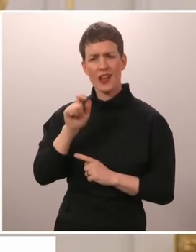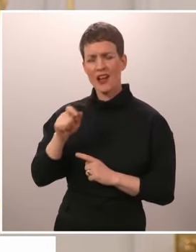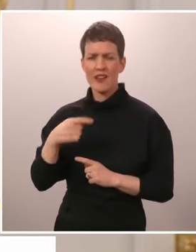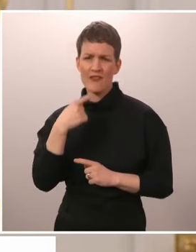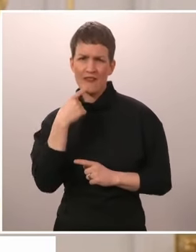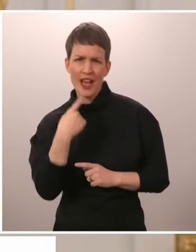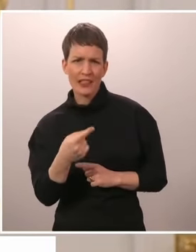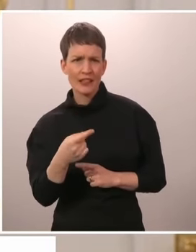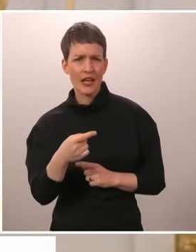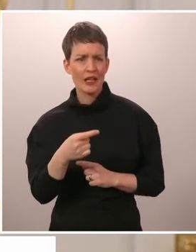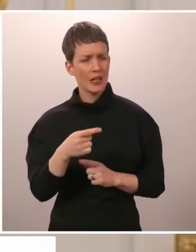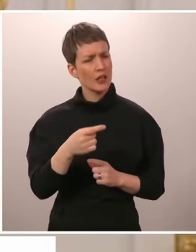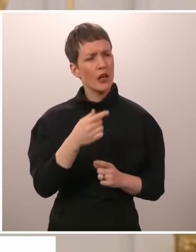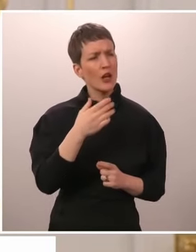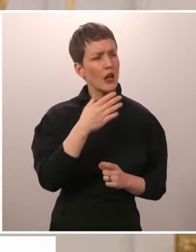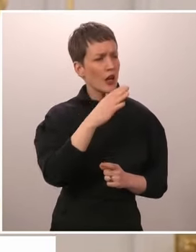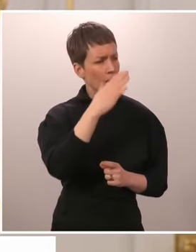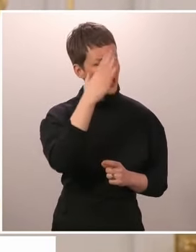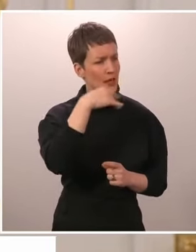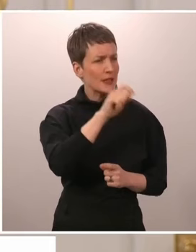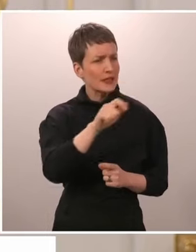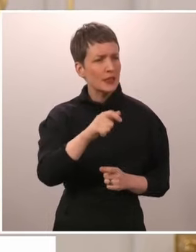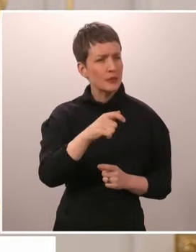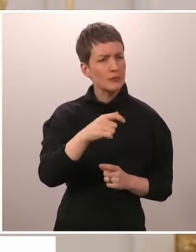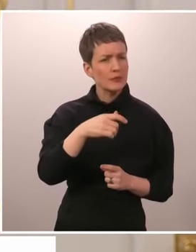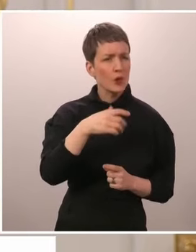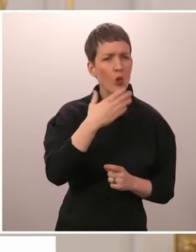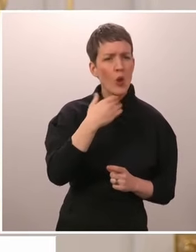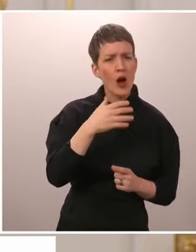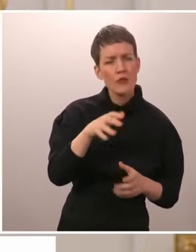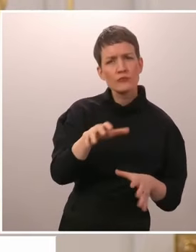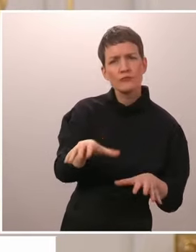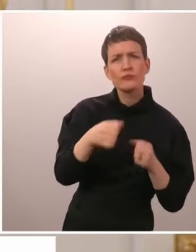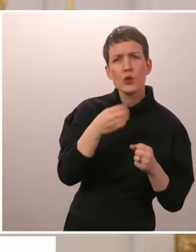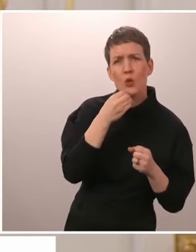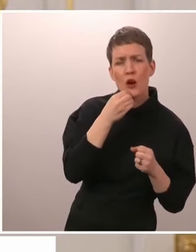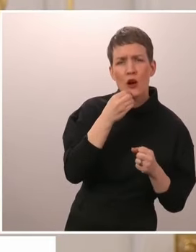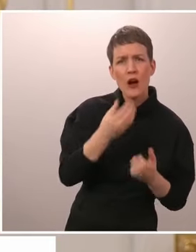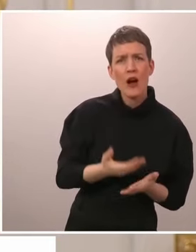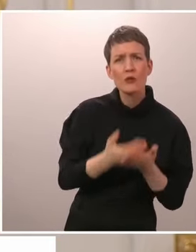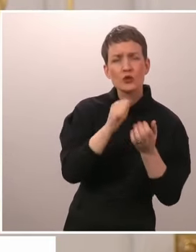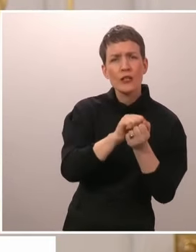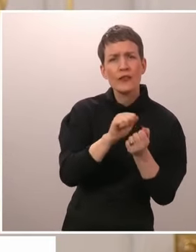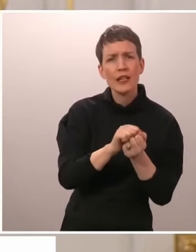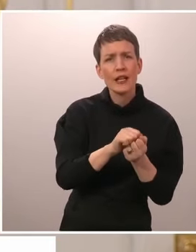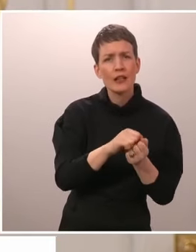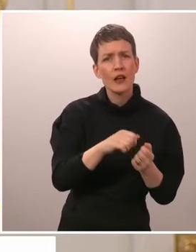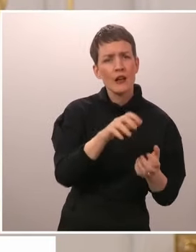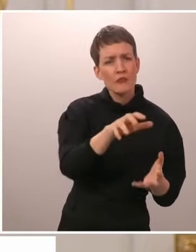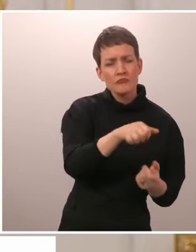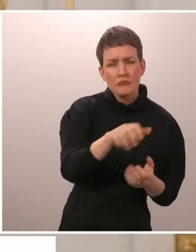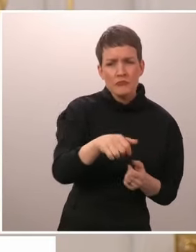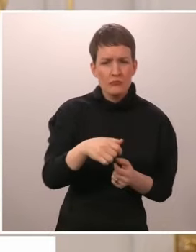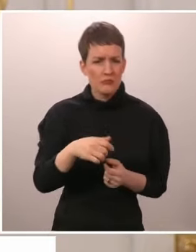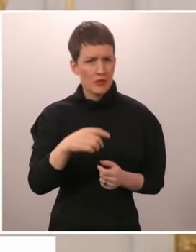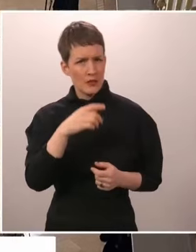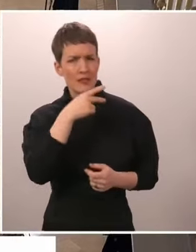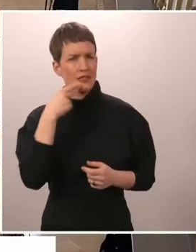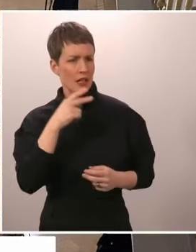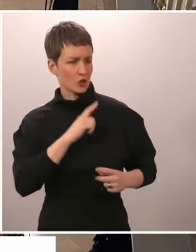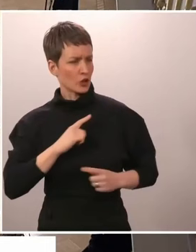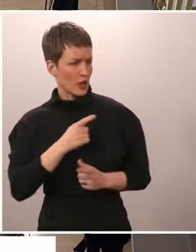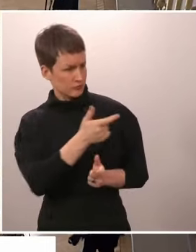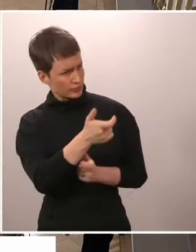avutustustarvikkeita ja ruokaa hakeneita palestinalaisia Gaasassa. Ja siellä on aika paljon kuolleita ja loukkaantuneita. Miten